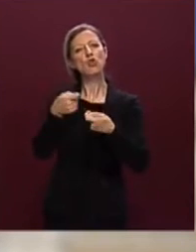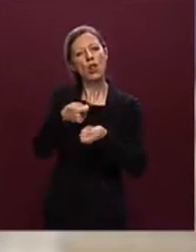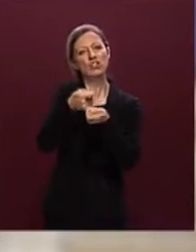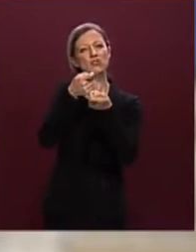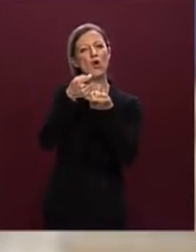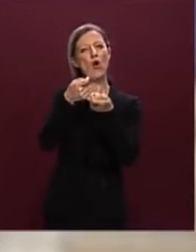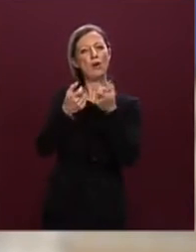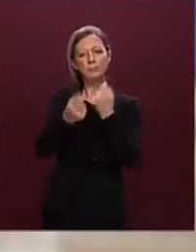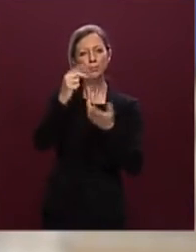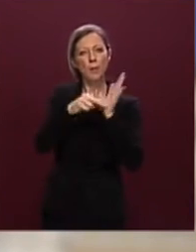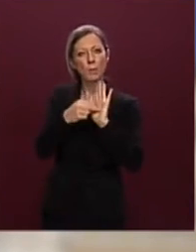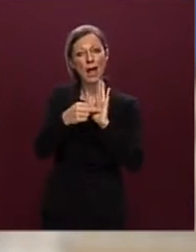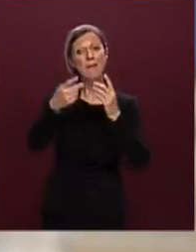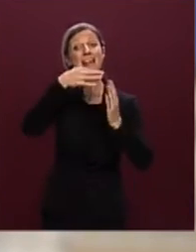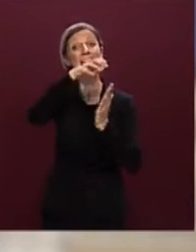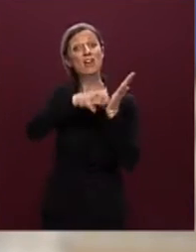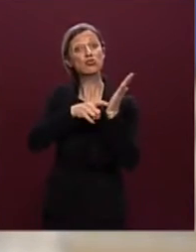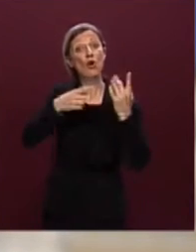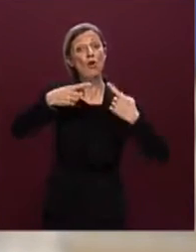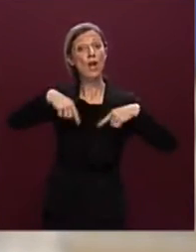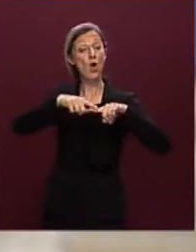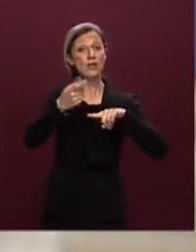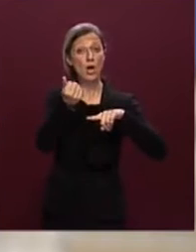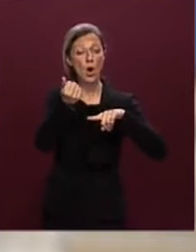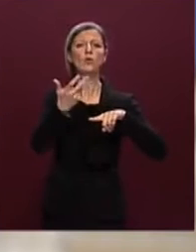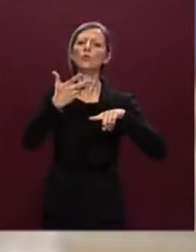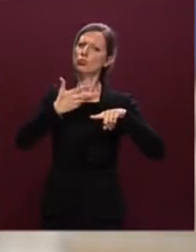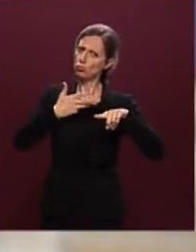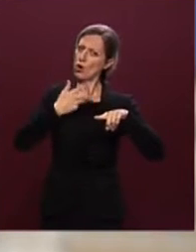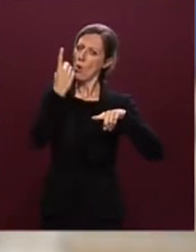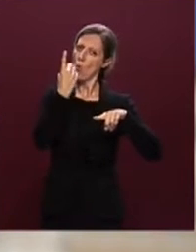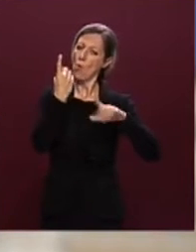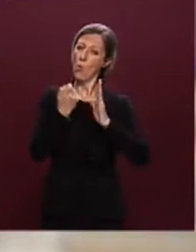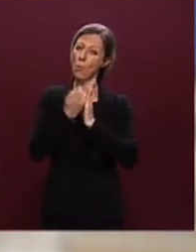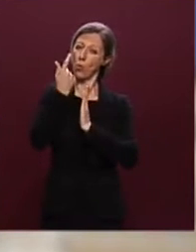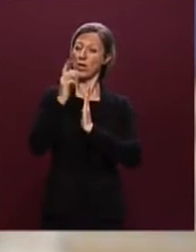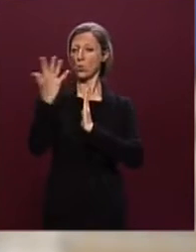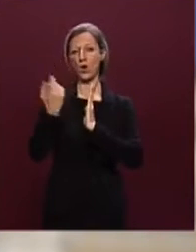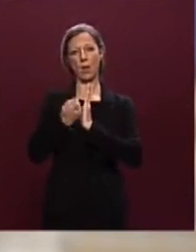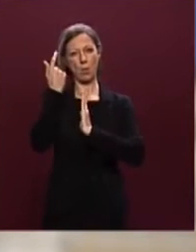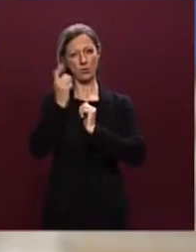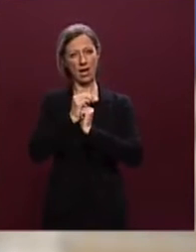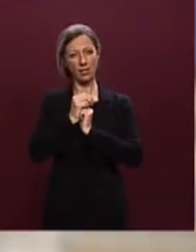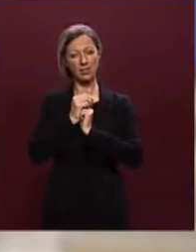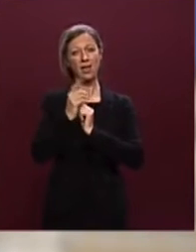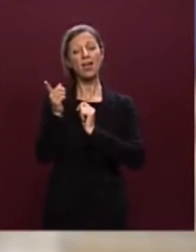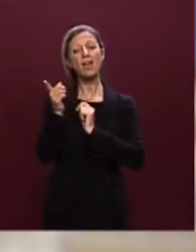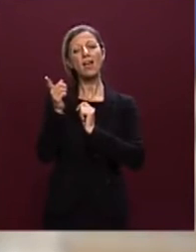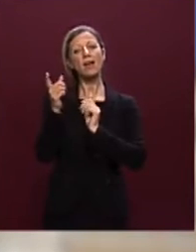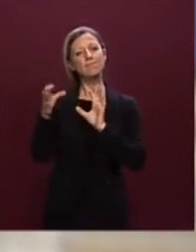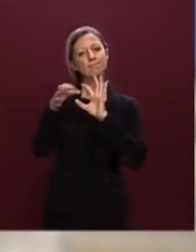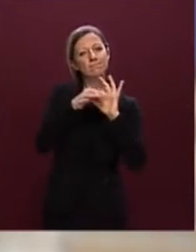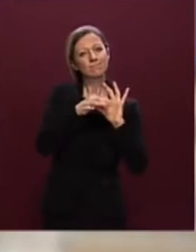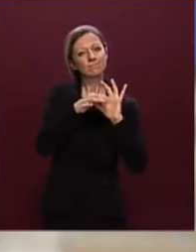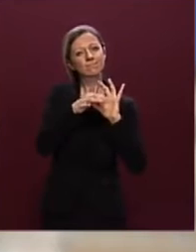emerse dalla relazione della Corte dei Conti, esiste un altro aspetto molto importante che è quello collegato al rafforzamento della